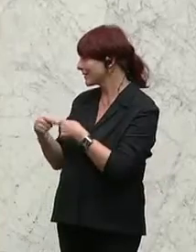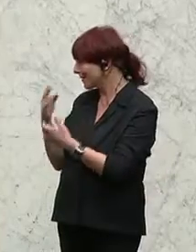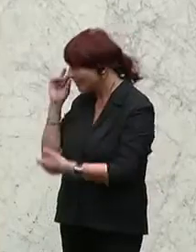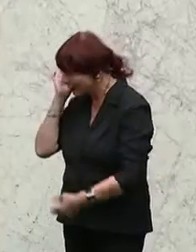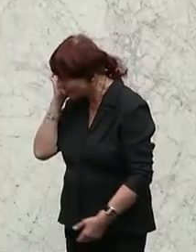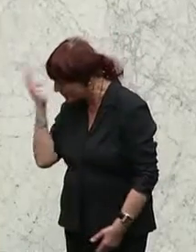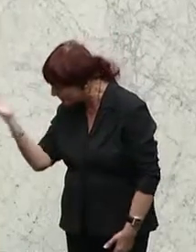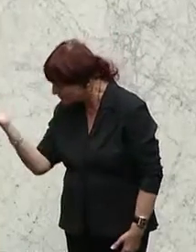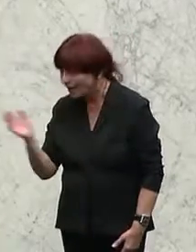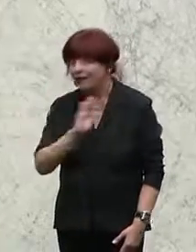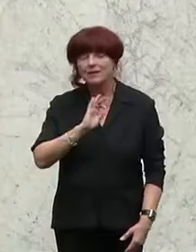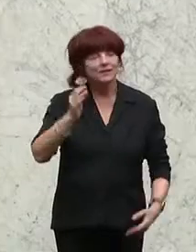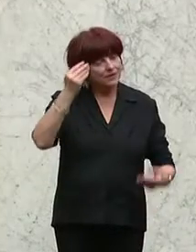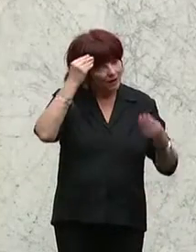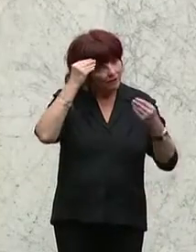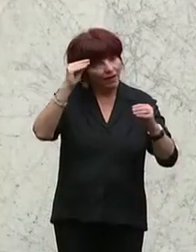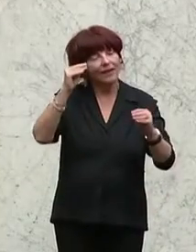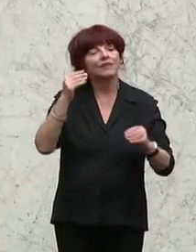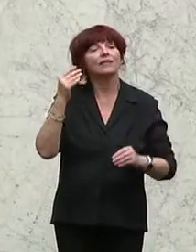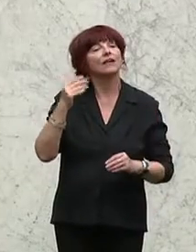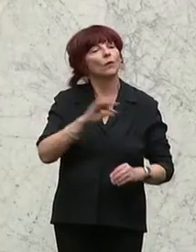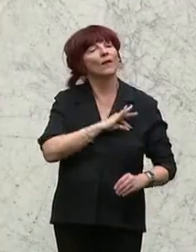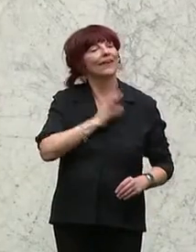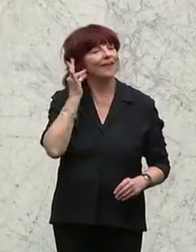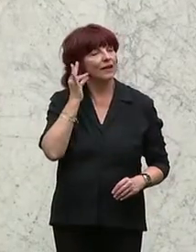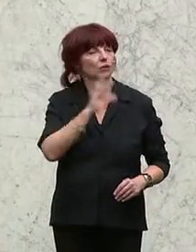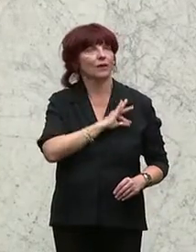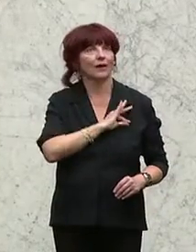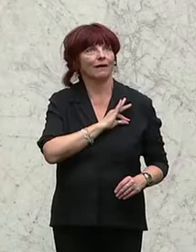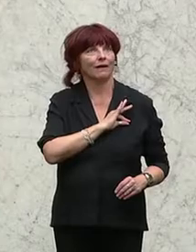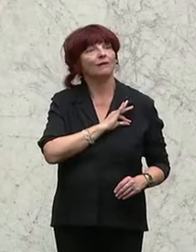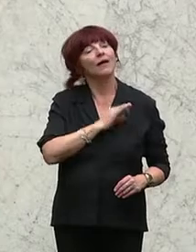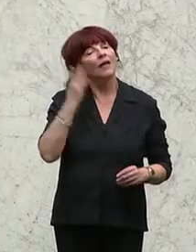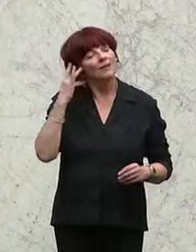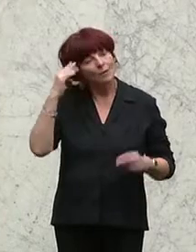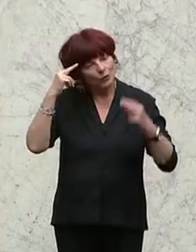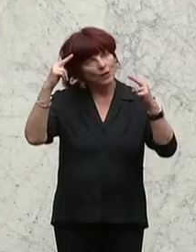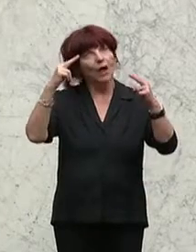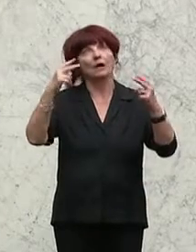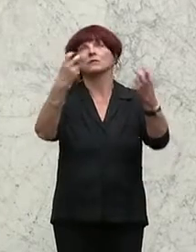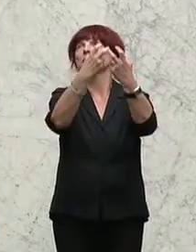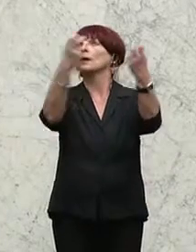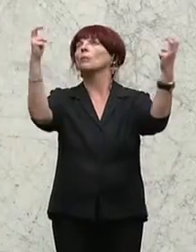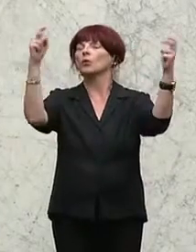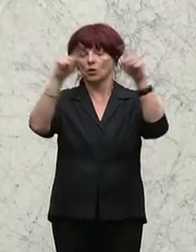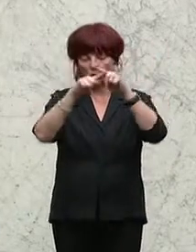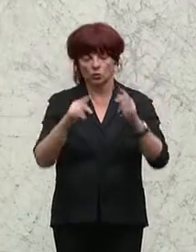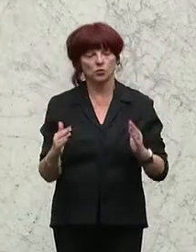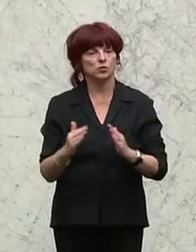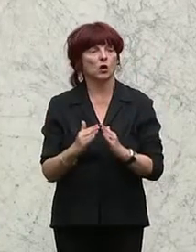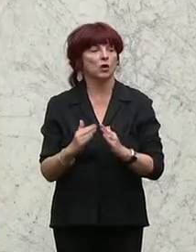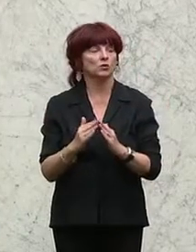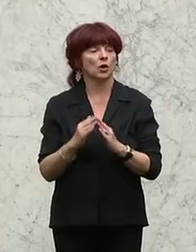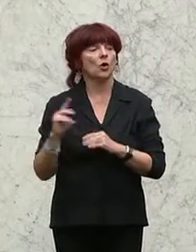verehrten Kolleginnen und Kollegen, meine Damen und Herren auf der Trabine und zu Hause und jetzt vielleicht ein besonderer